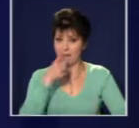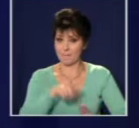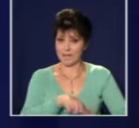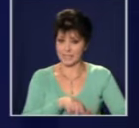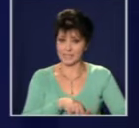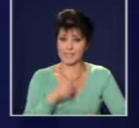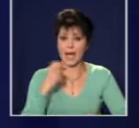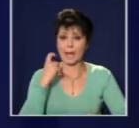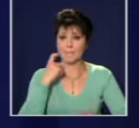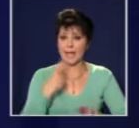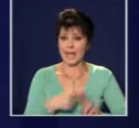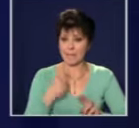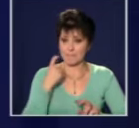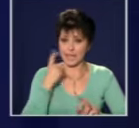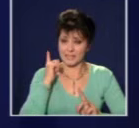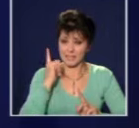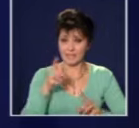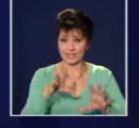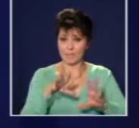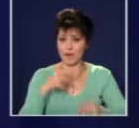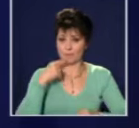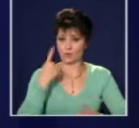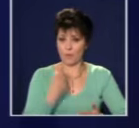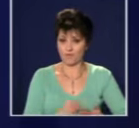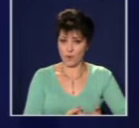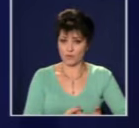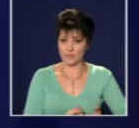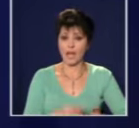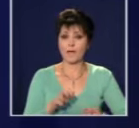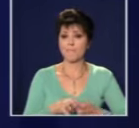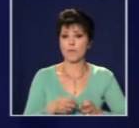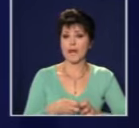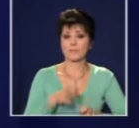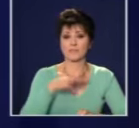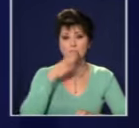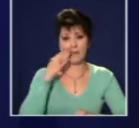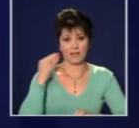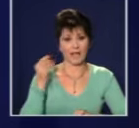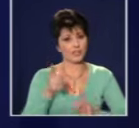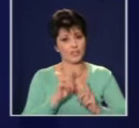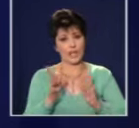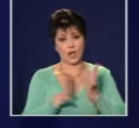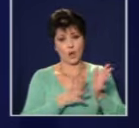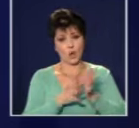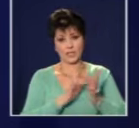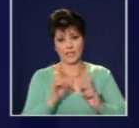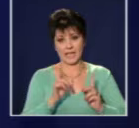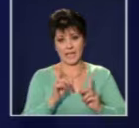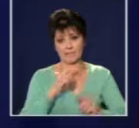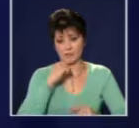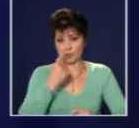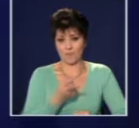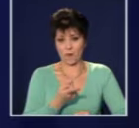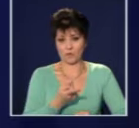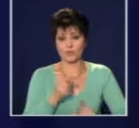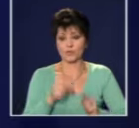трябва да си поема отговорност или хората, които го управляват. И проблема в България е, че хората не носят отговорност на позицията, на които вземат. Това